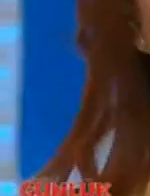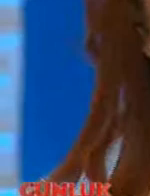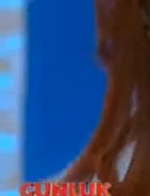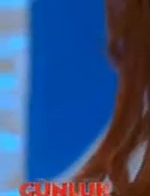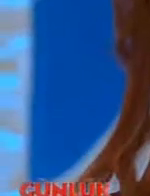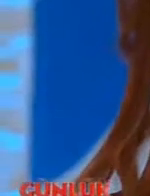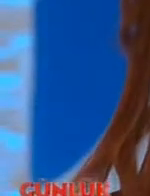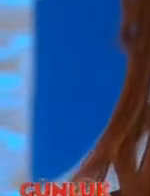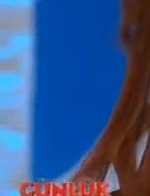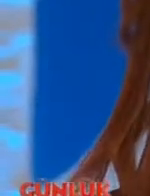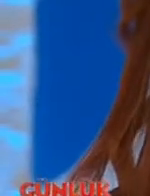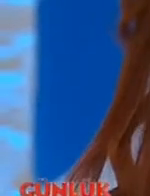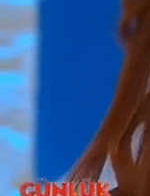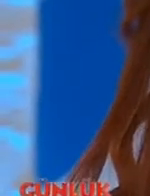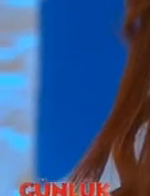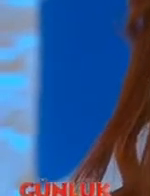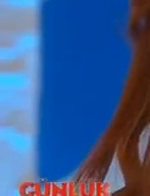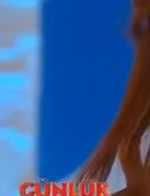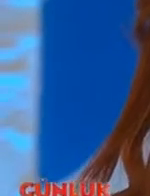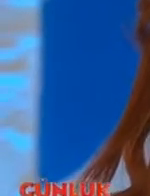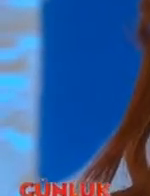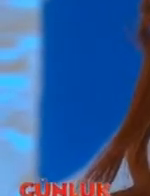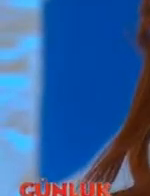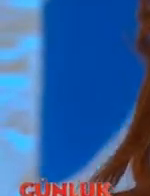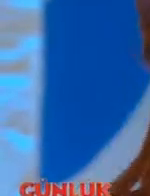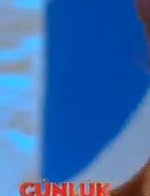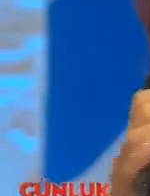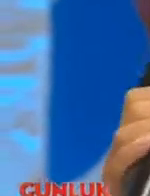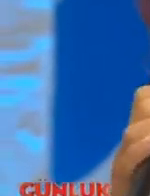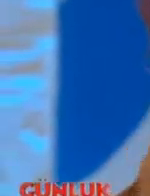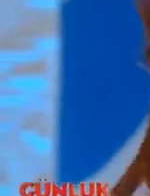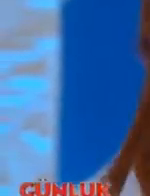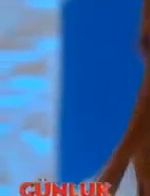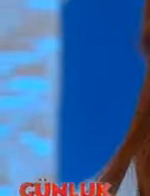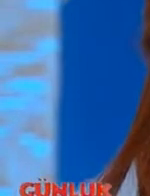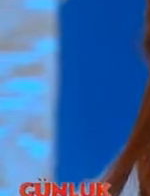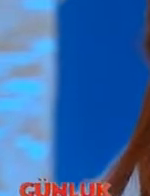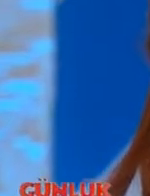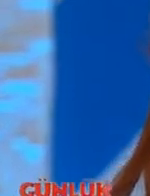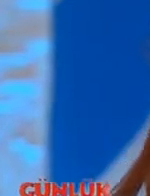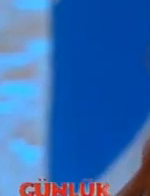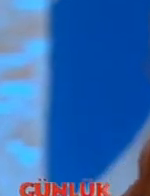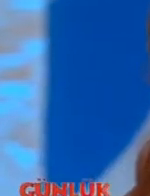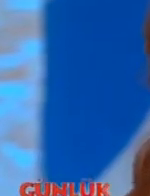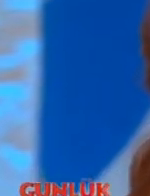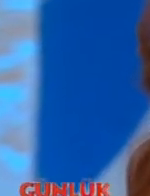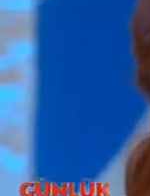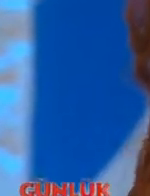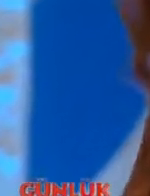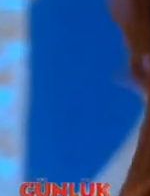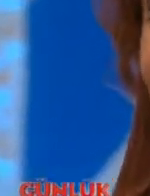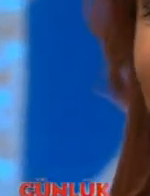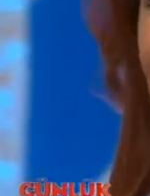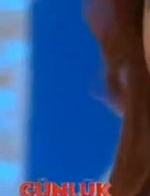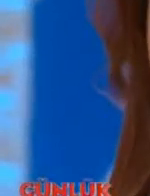Söndür ışığı da uyuyanımda yarın güneş doğmadan